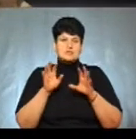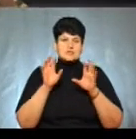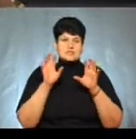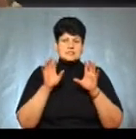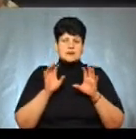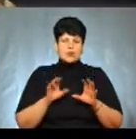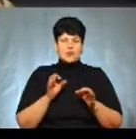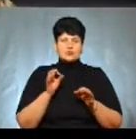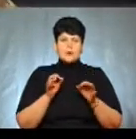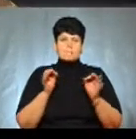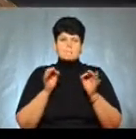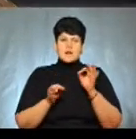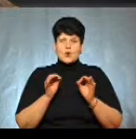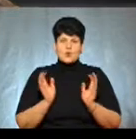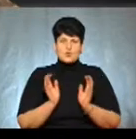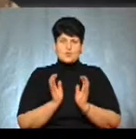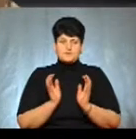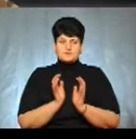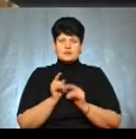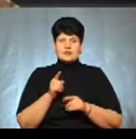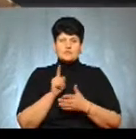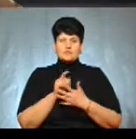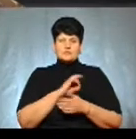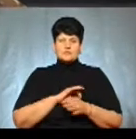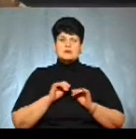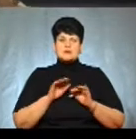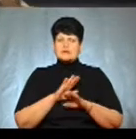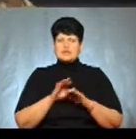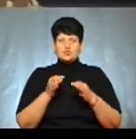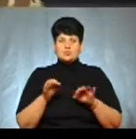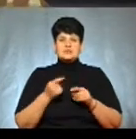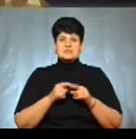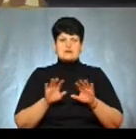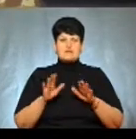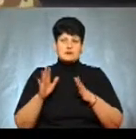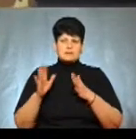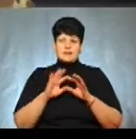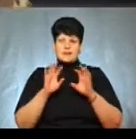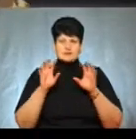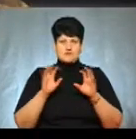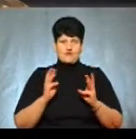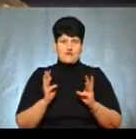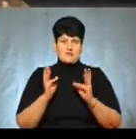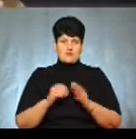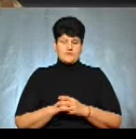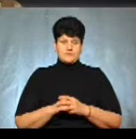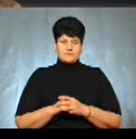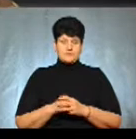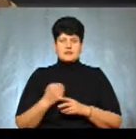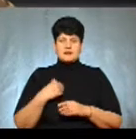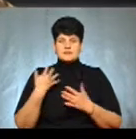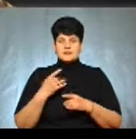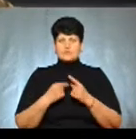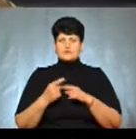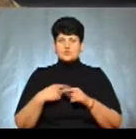територіях, які вони займають. Тобто вони повинні вживати заходи щодо недопущення таких випадків незаконного випалювання. Як я вже